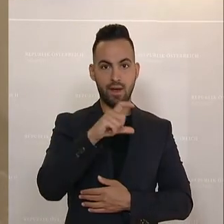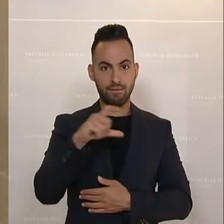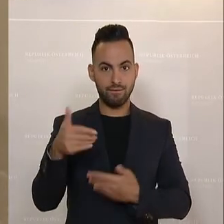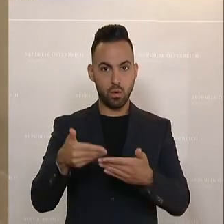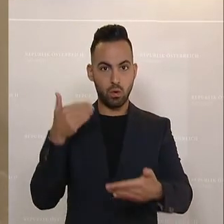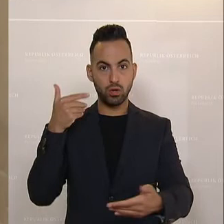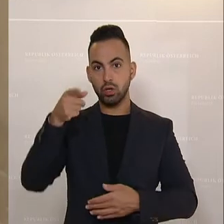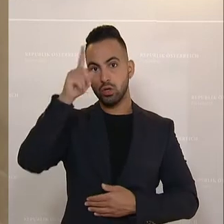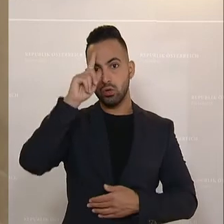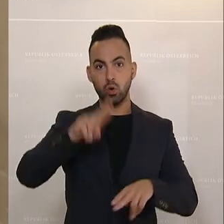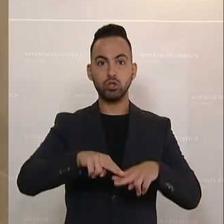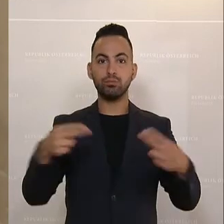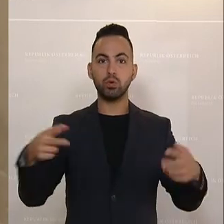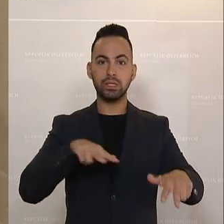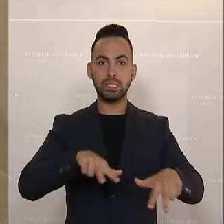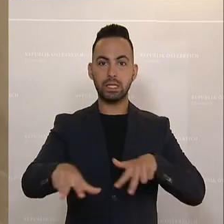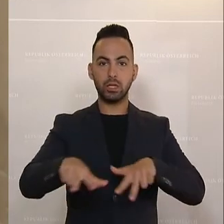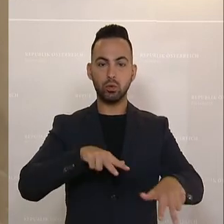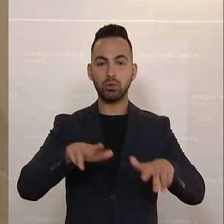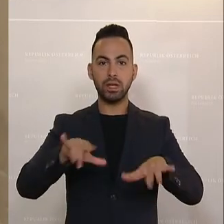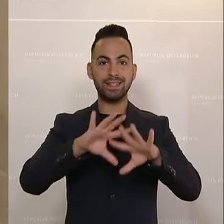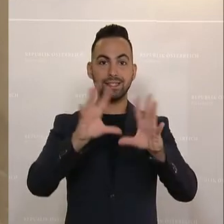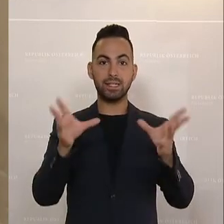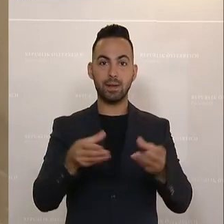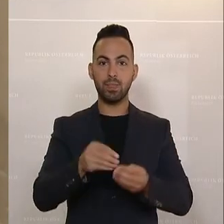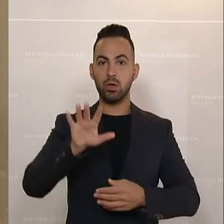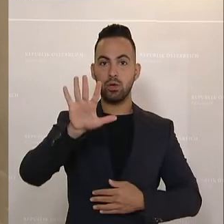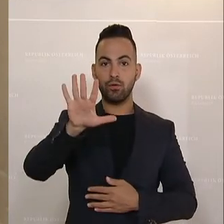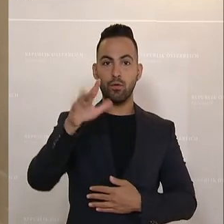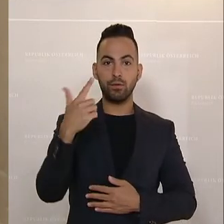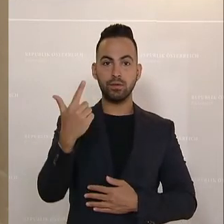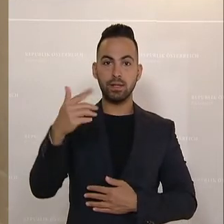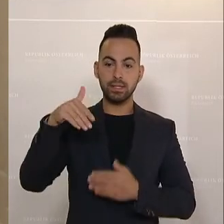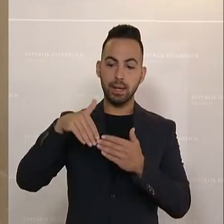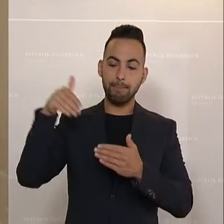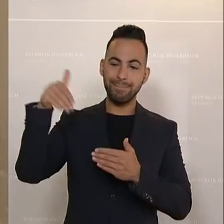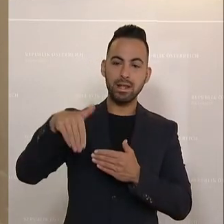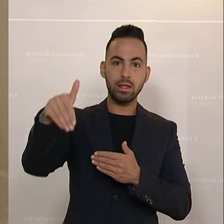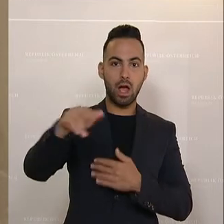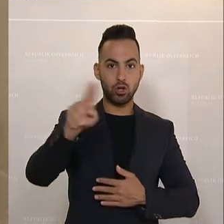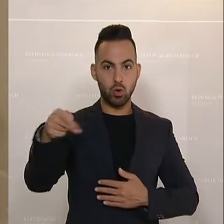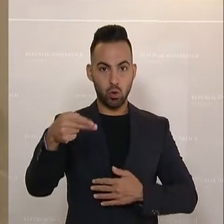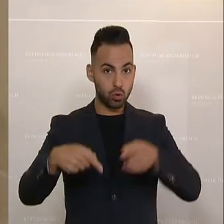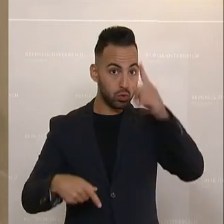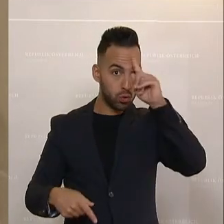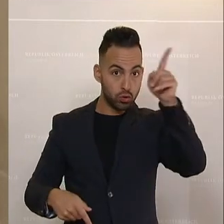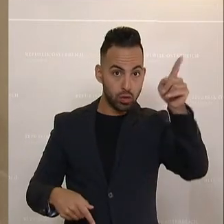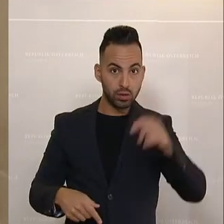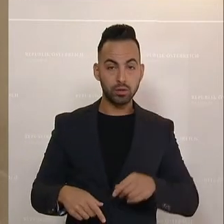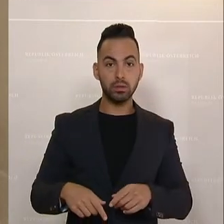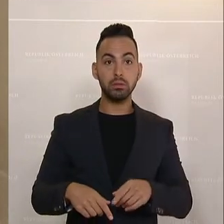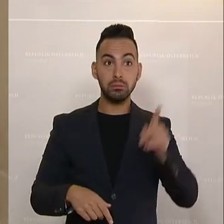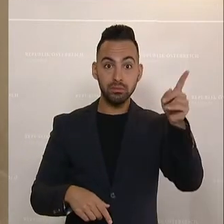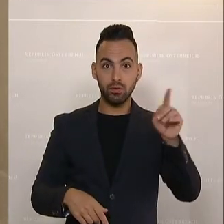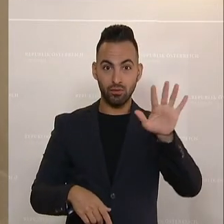deutsche Bundesregierung insgesamt eine Größenordnung von 25 Milliarden Euro auf den Weg gebracht hat, Deutschland, und dass nur zwei Milliarden